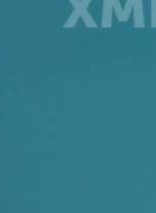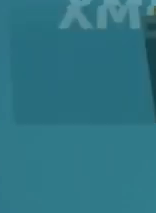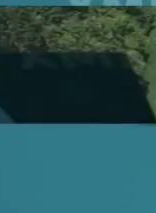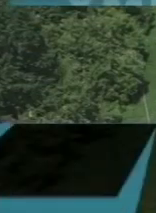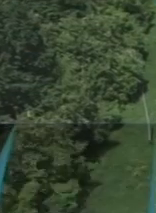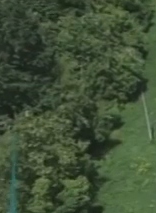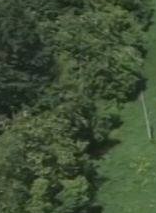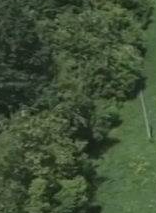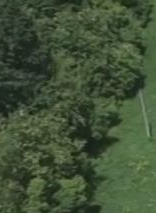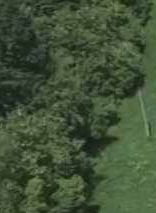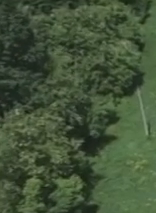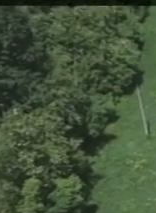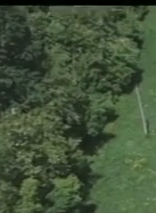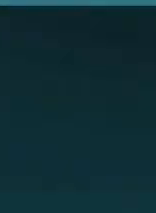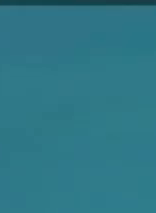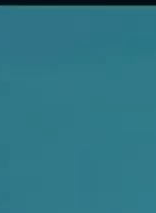Дякую!